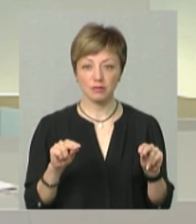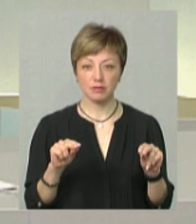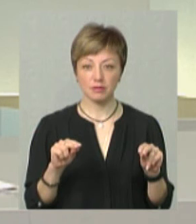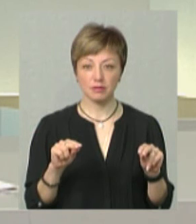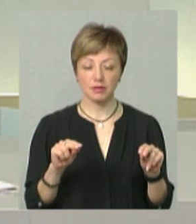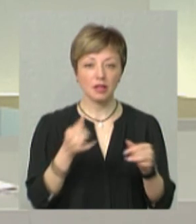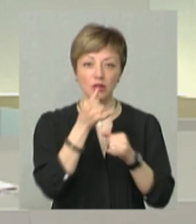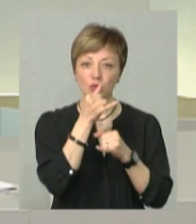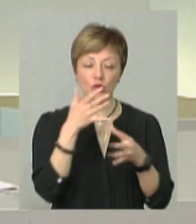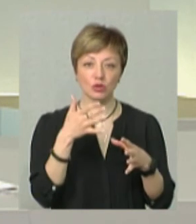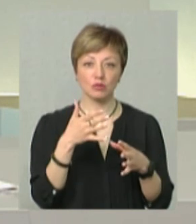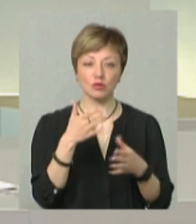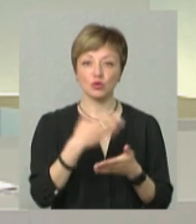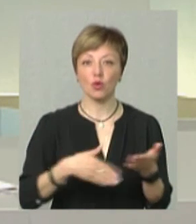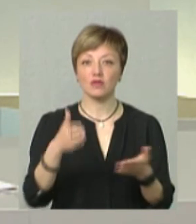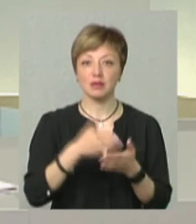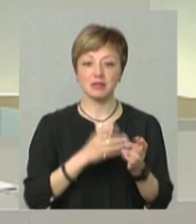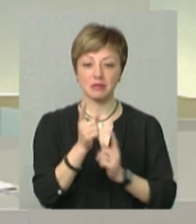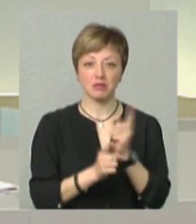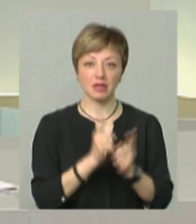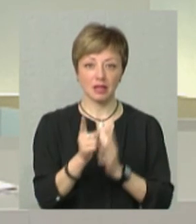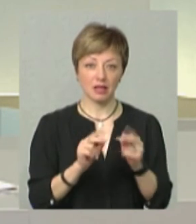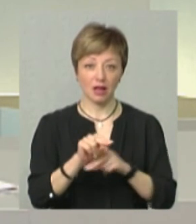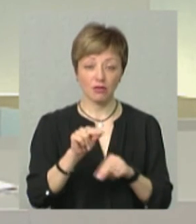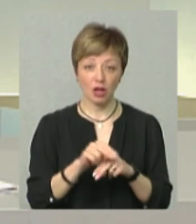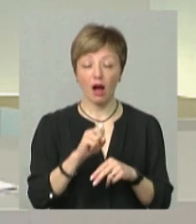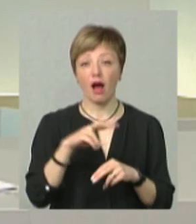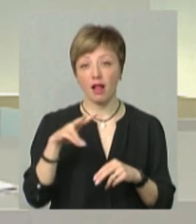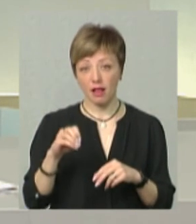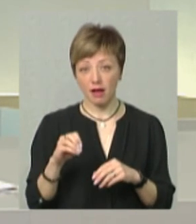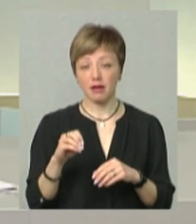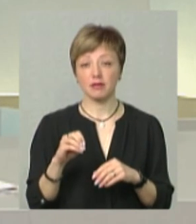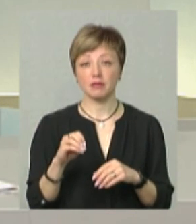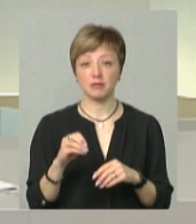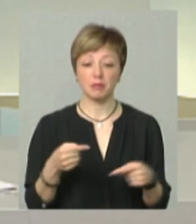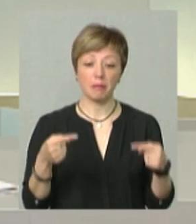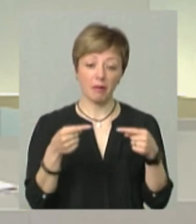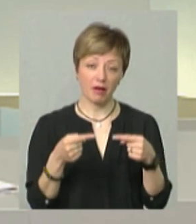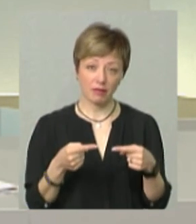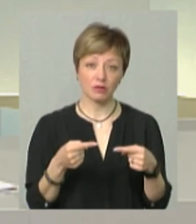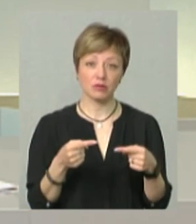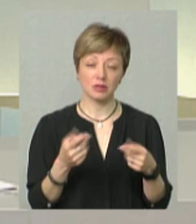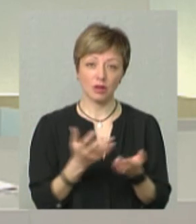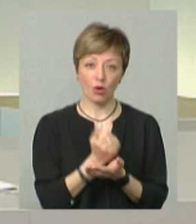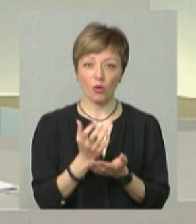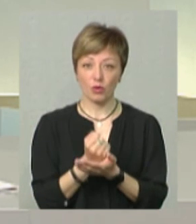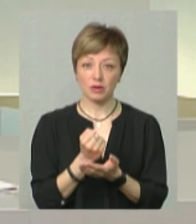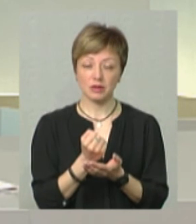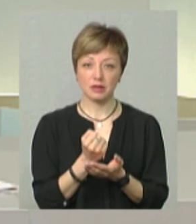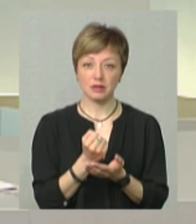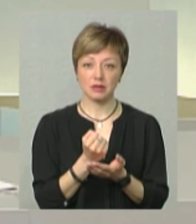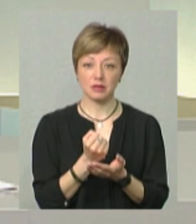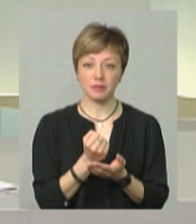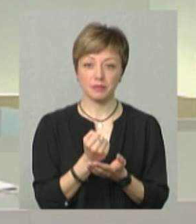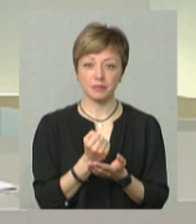ми не можемо, скажімо, зовсім змінити процес навчання, але певною мірою ми